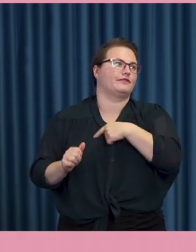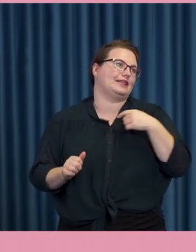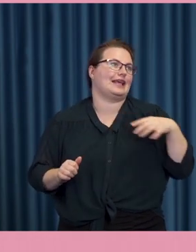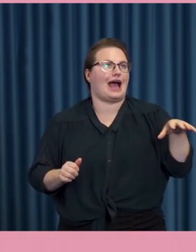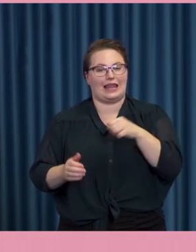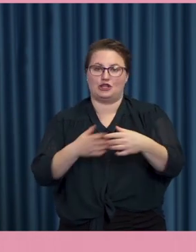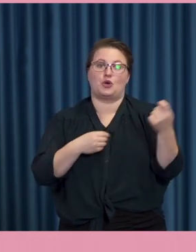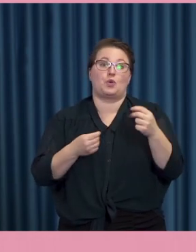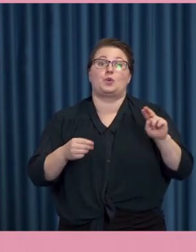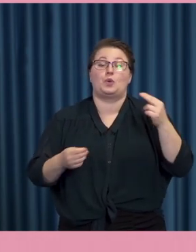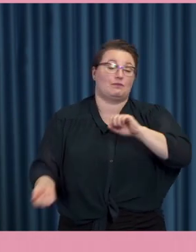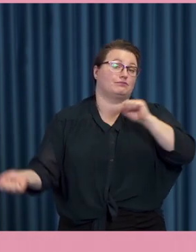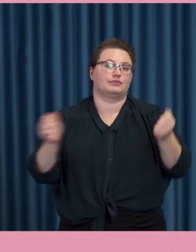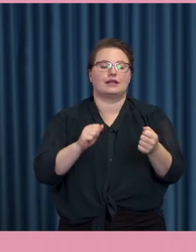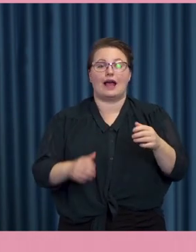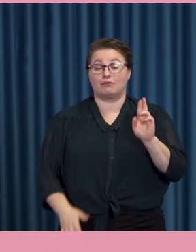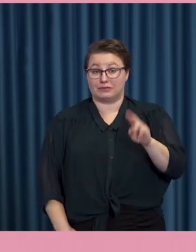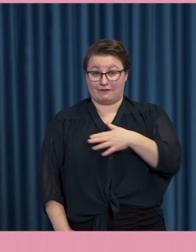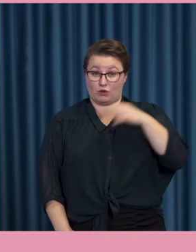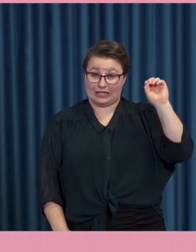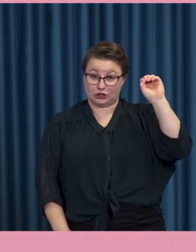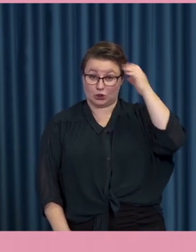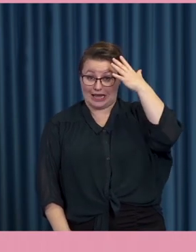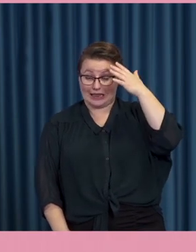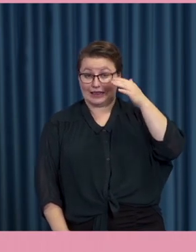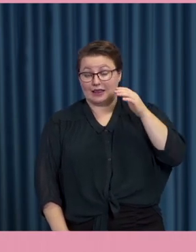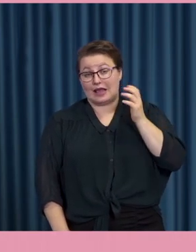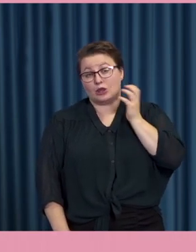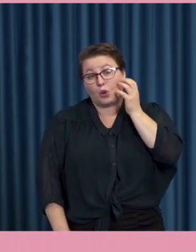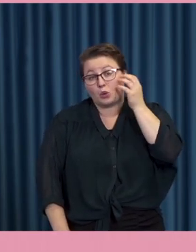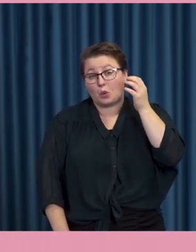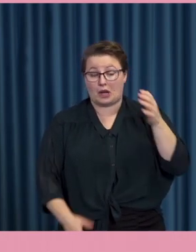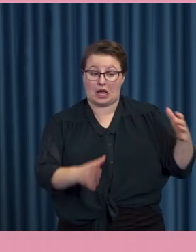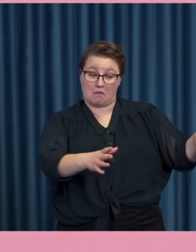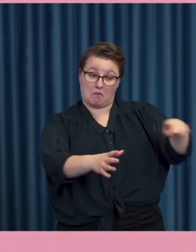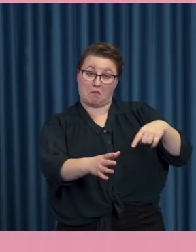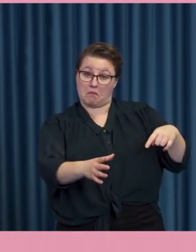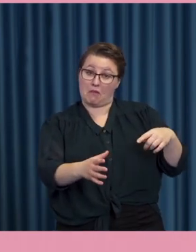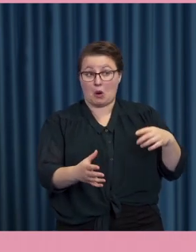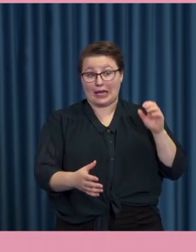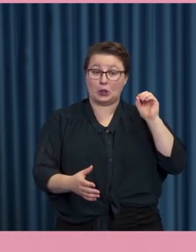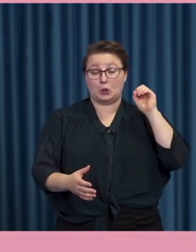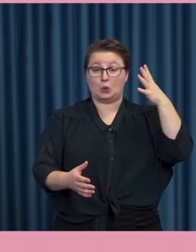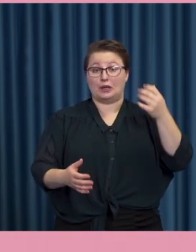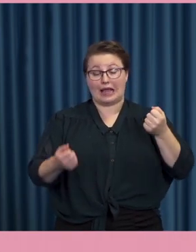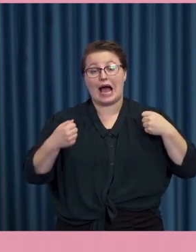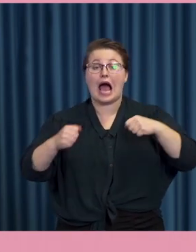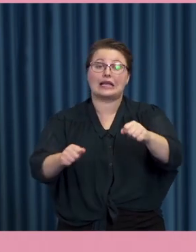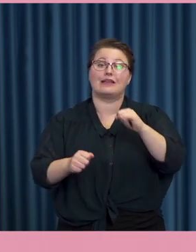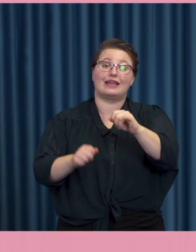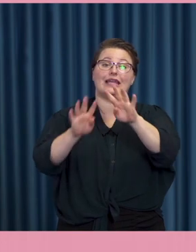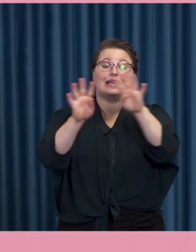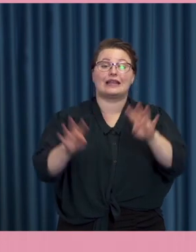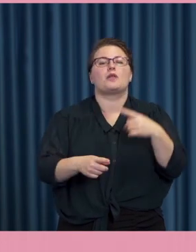Jag skulle säga att våra unga studenter, tonåringarna idag, de är ganska duktiga på att vara aktiva på nätet och samtidigt lite